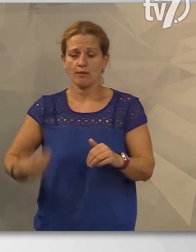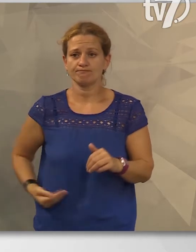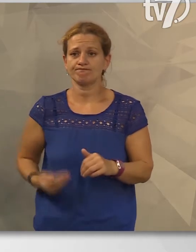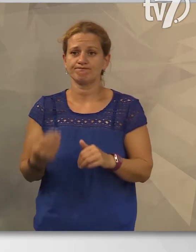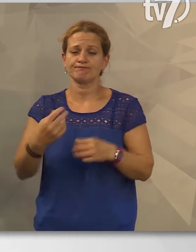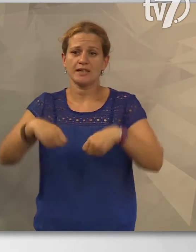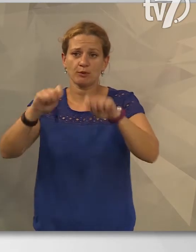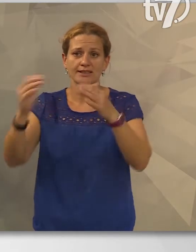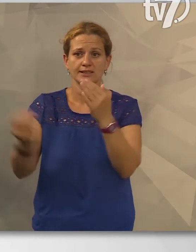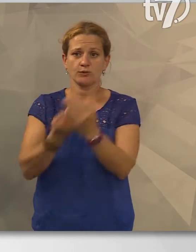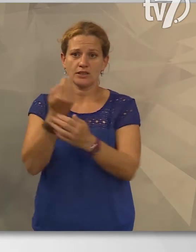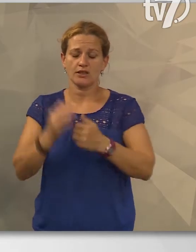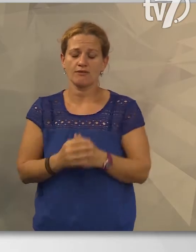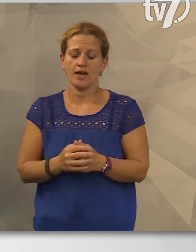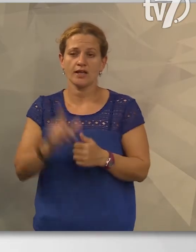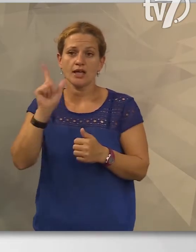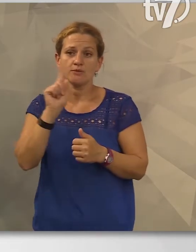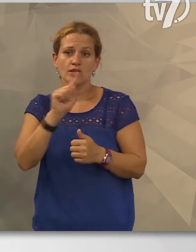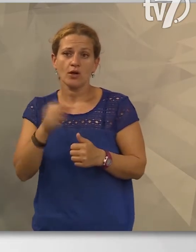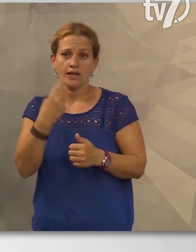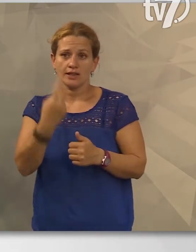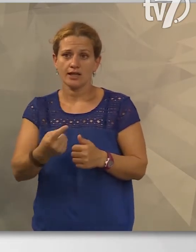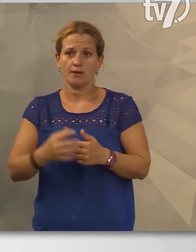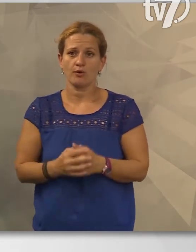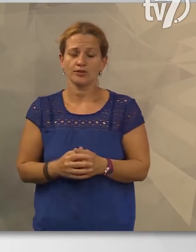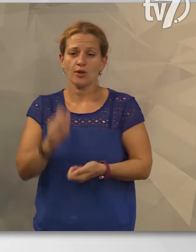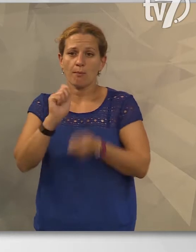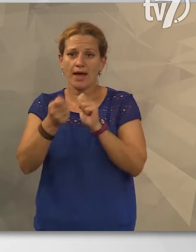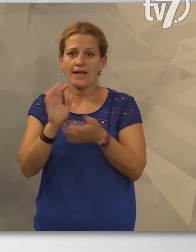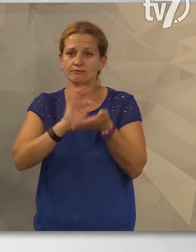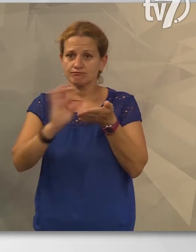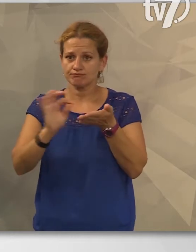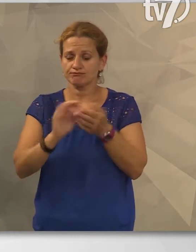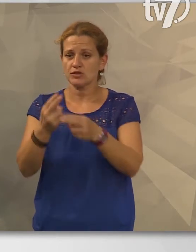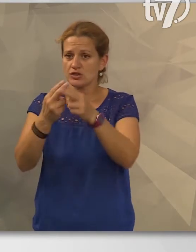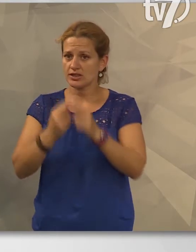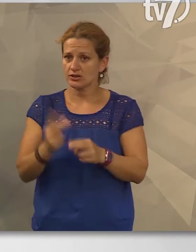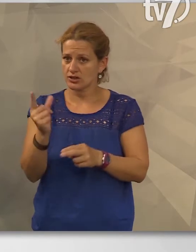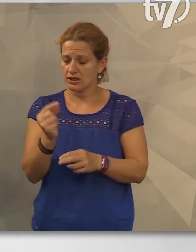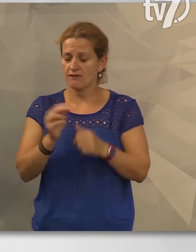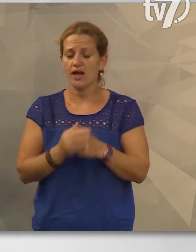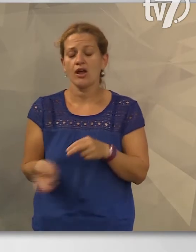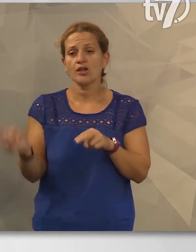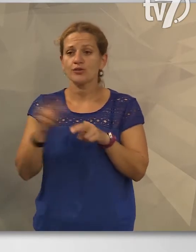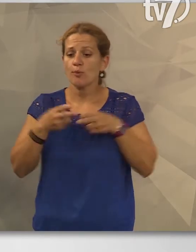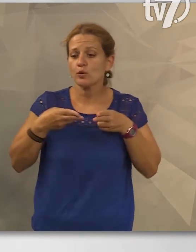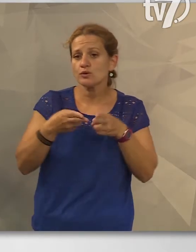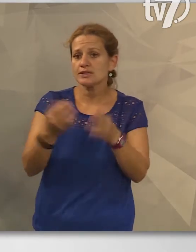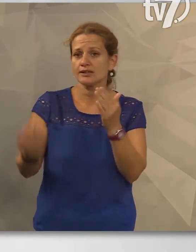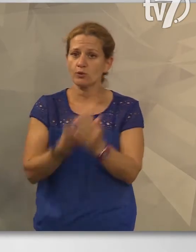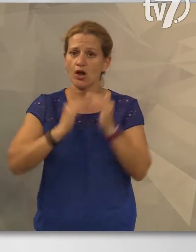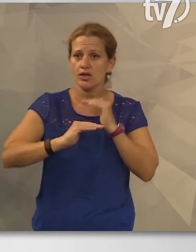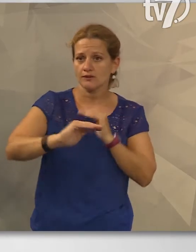épületét újítja fel. Lipsej Zoltán elmondta, hogy a pályázati kiírás segítségével több utcát is újra